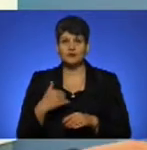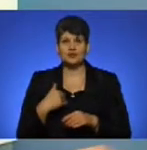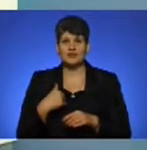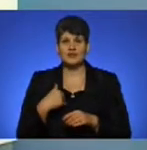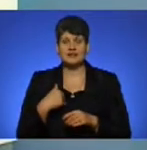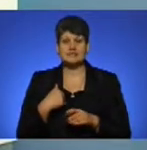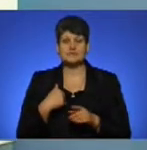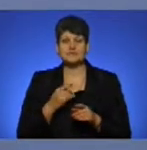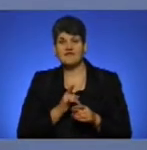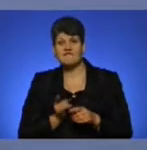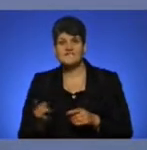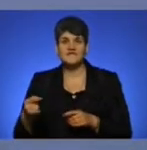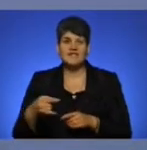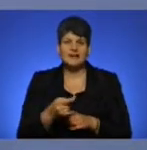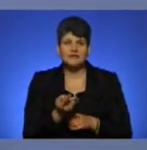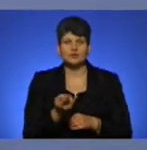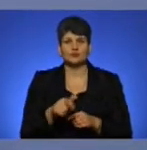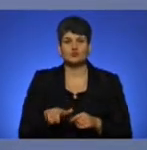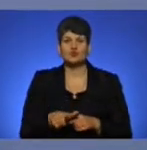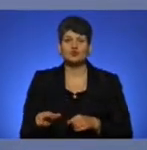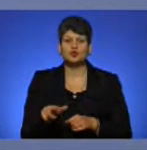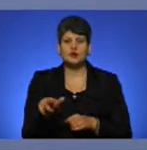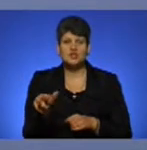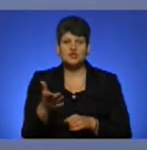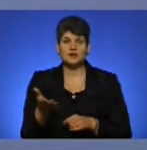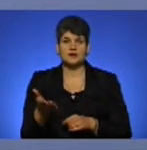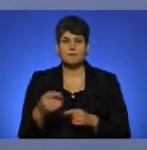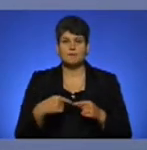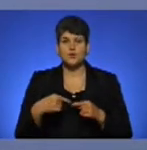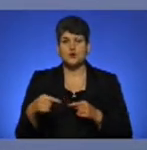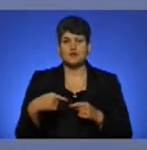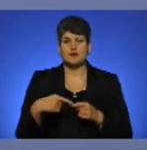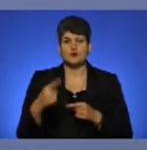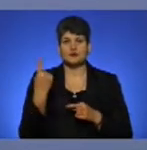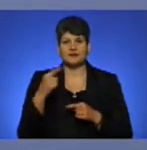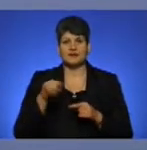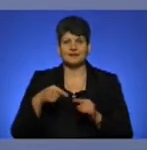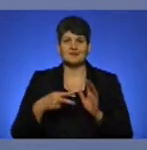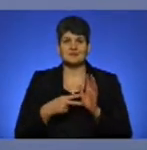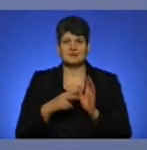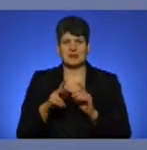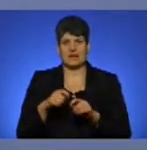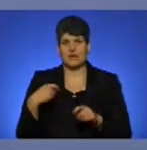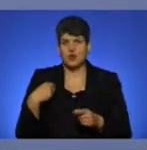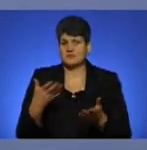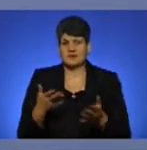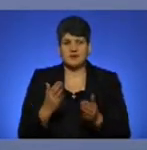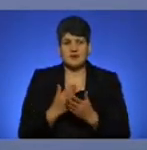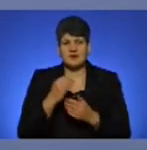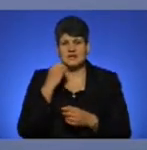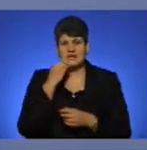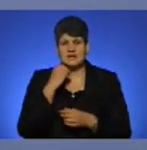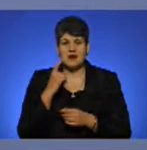вирулити на перон, оскільки руліжна доріжка протяжністю 1,7 кілометра, вона має старе